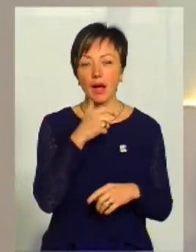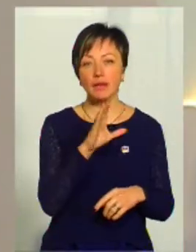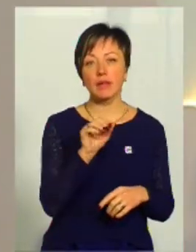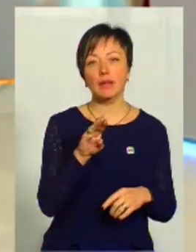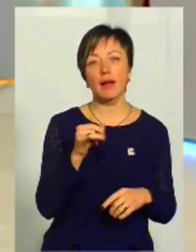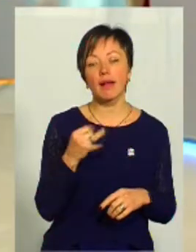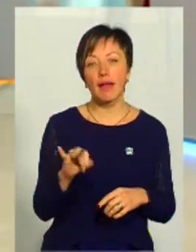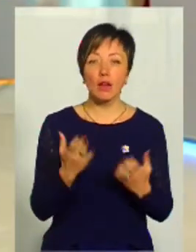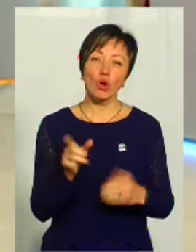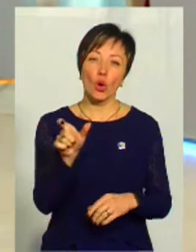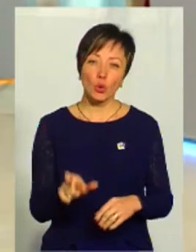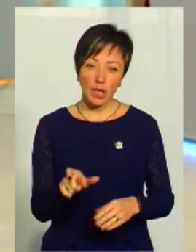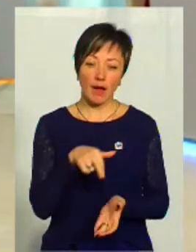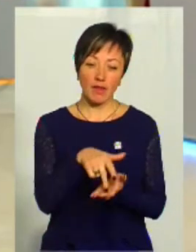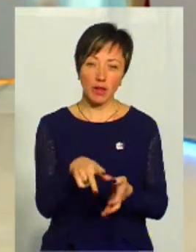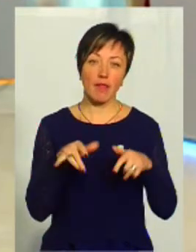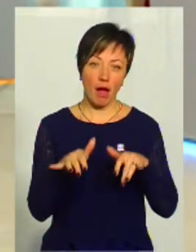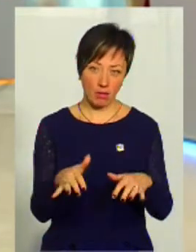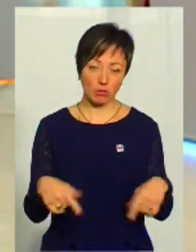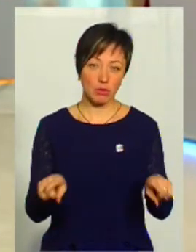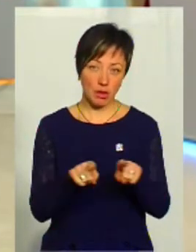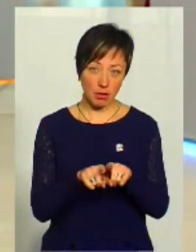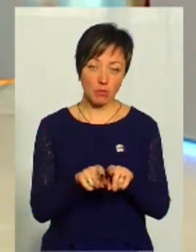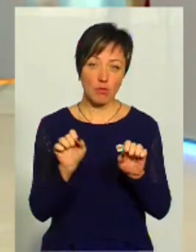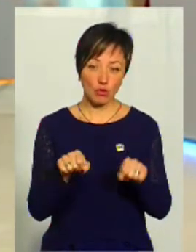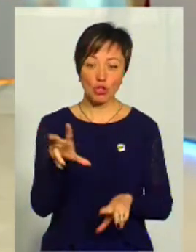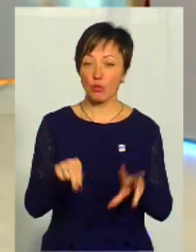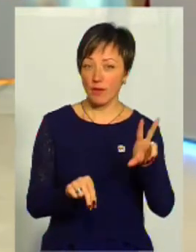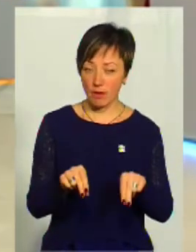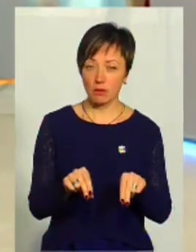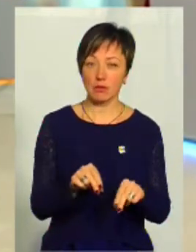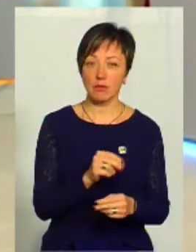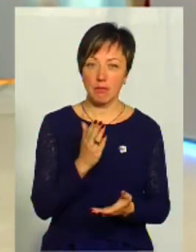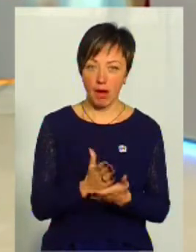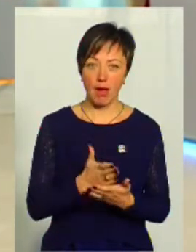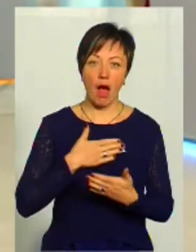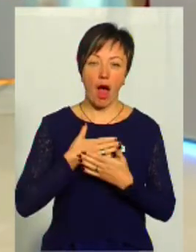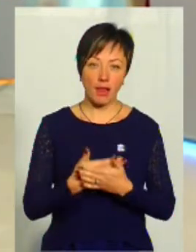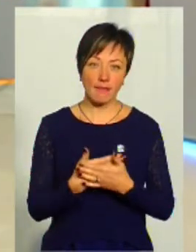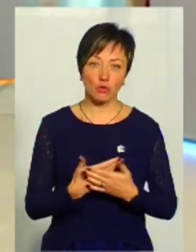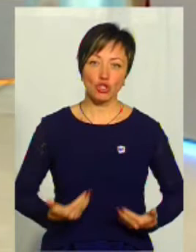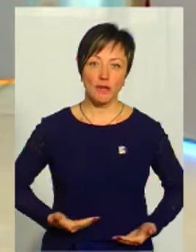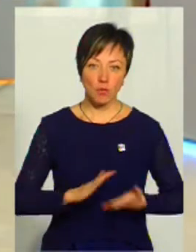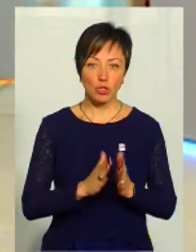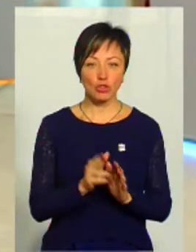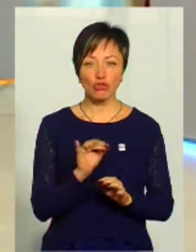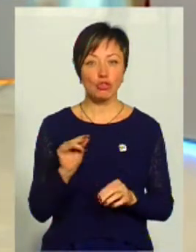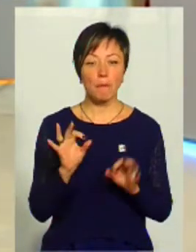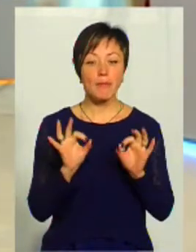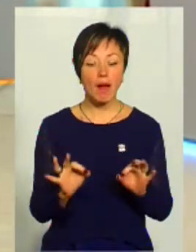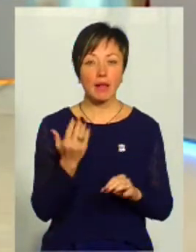Віталію, якщо людина вийшла на акцію, відтак, можна сподіватися, що має активну життєву позицію. Чи правильно її